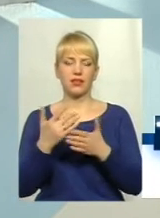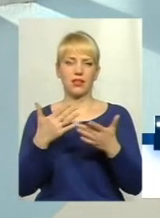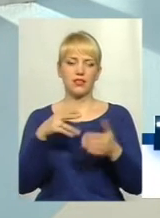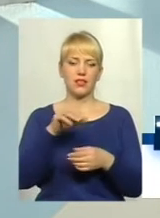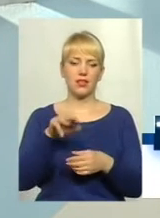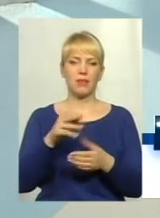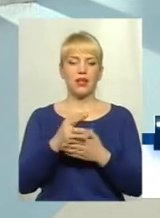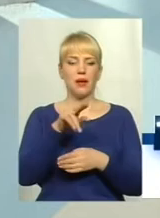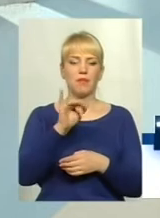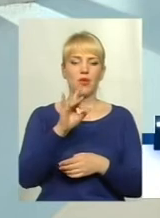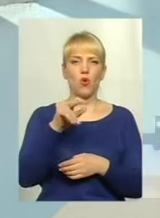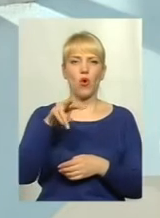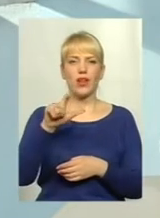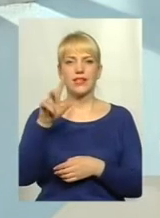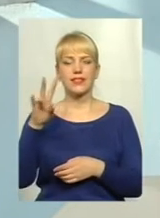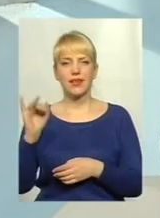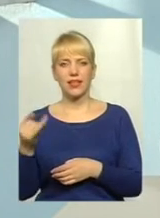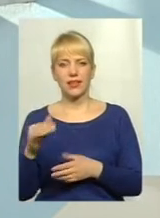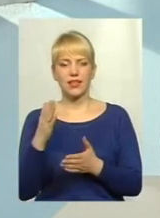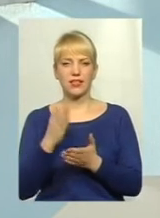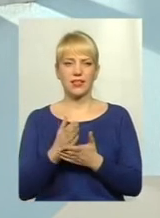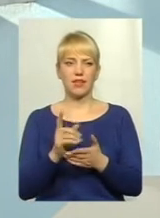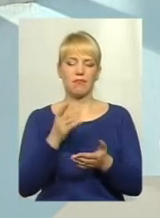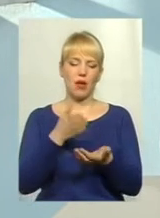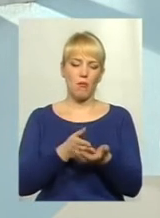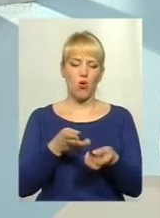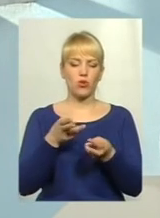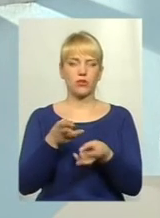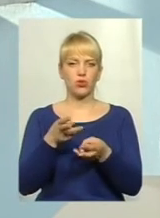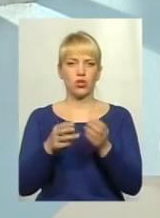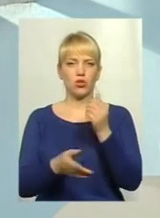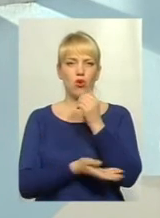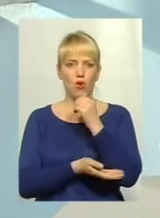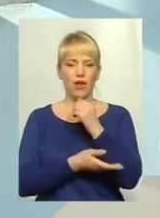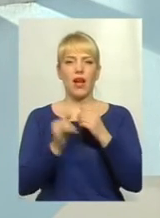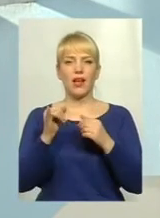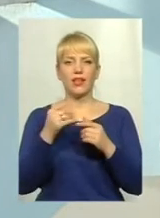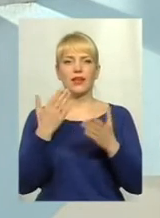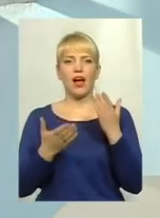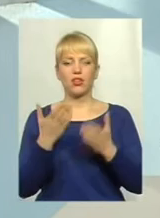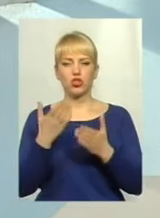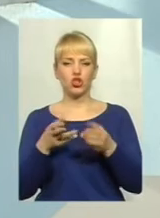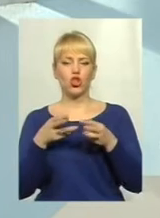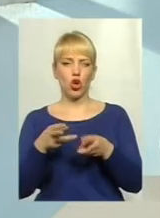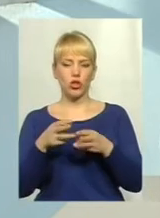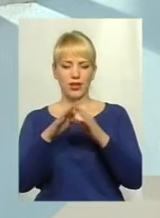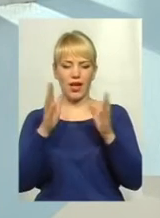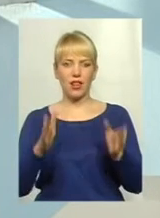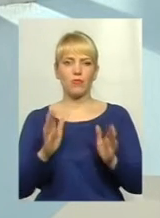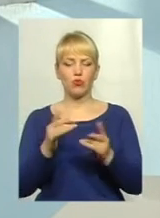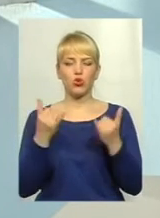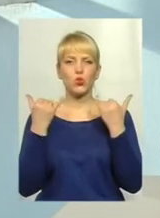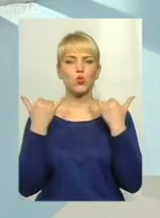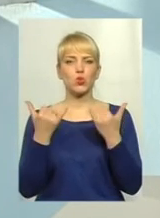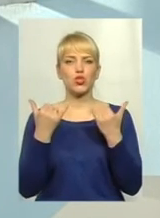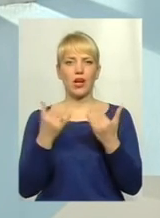Є піролізні котли, є котли тобочні, прямого спалювання дров. І, власне, якщо котел дійсно буде сучасною якоюсь модифікацією,